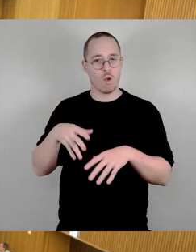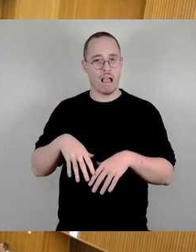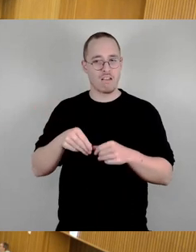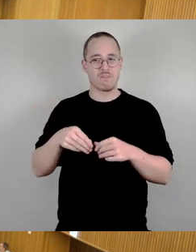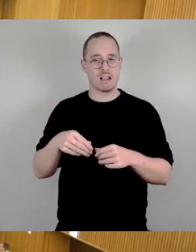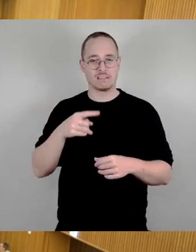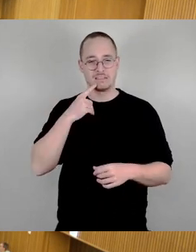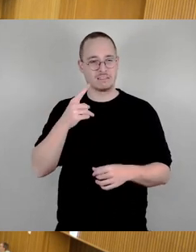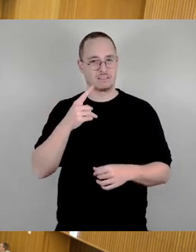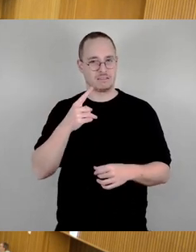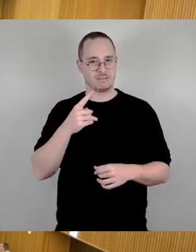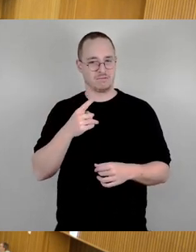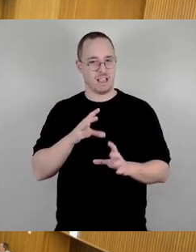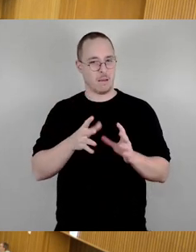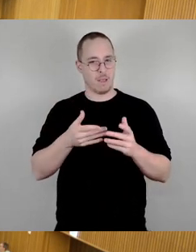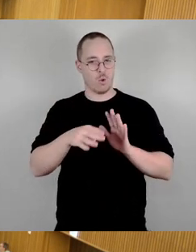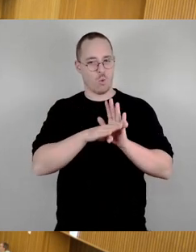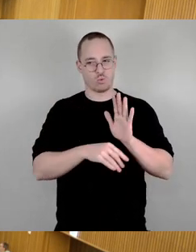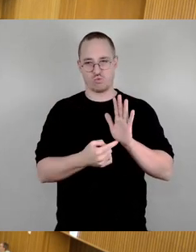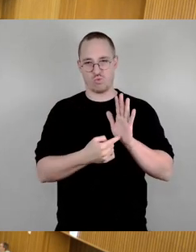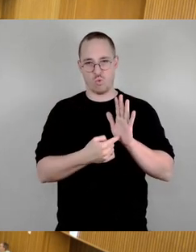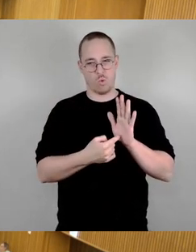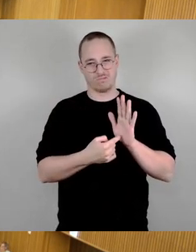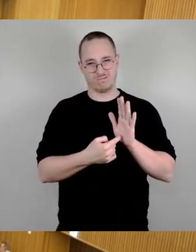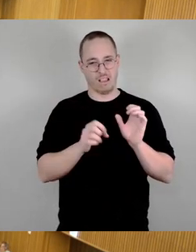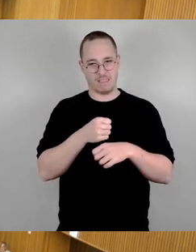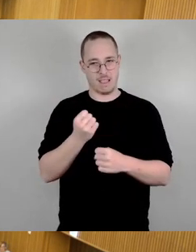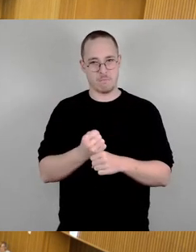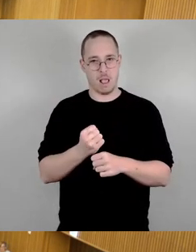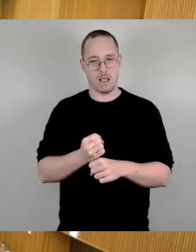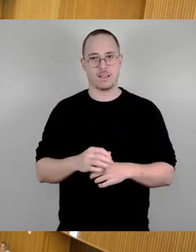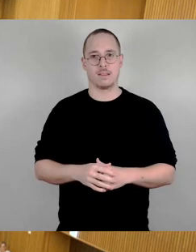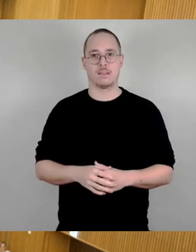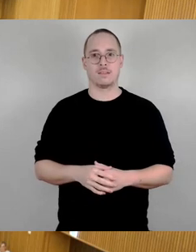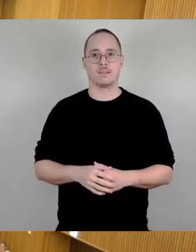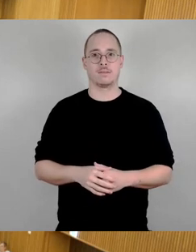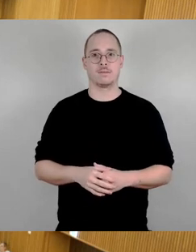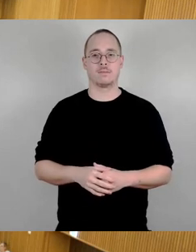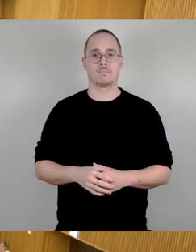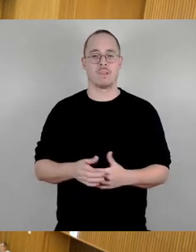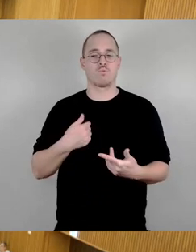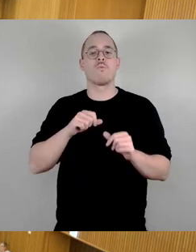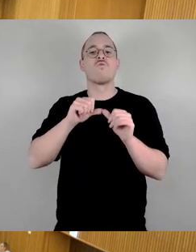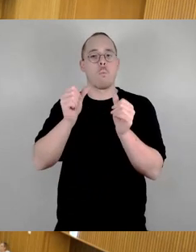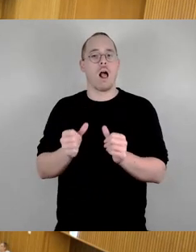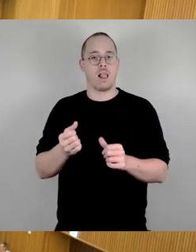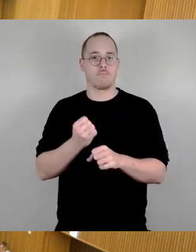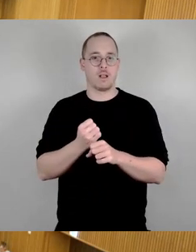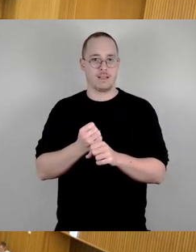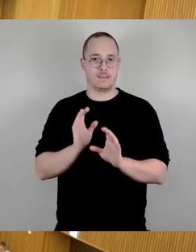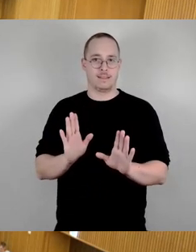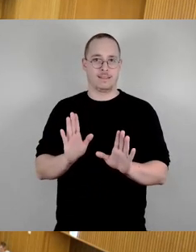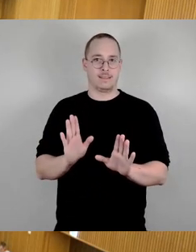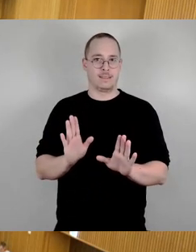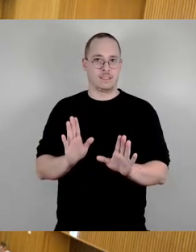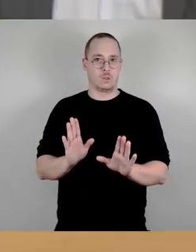eigentlich nie. Also das halte ich schon, also ich würde das mal formal machen. In dem Falle würde ich es wirklich formal machen und jetzt,